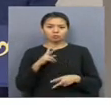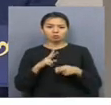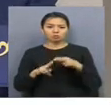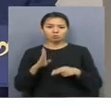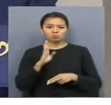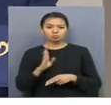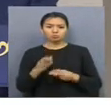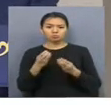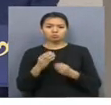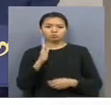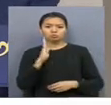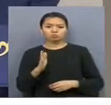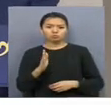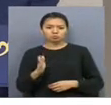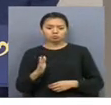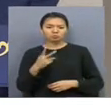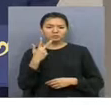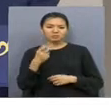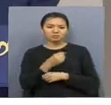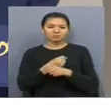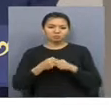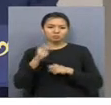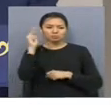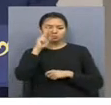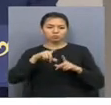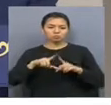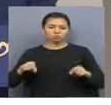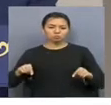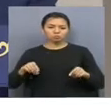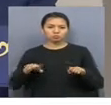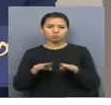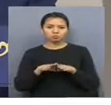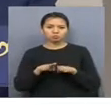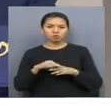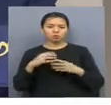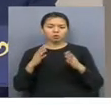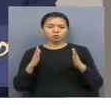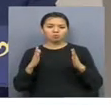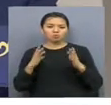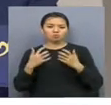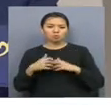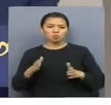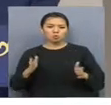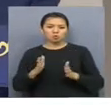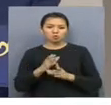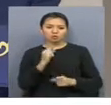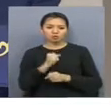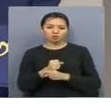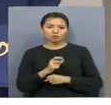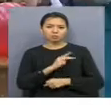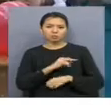келешептеді осы мұнау үш жалысында оқытын мектептердің санын азайты үшін жұмыс